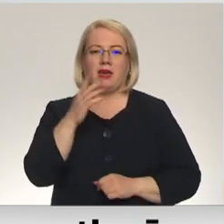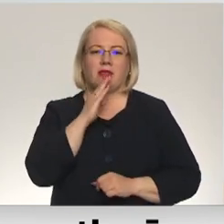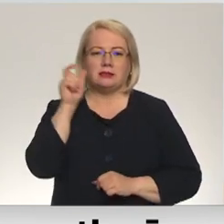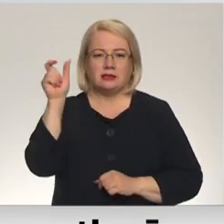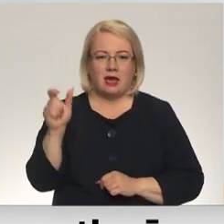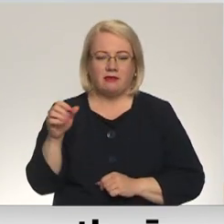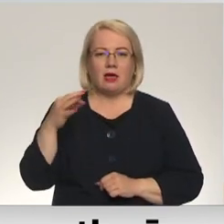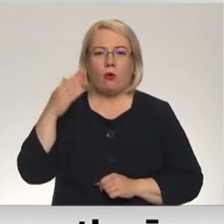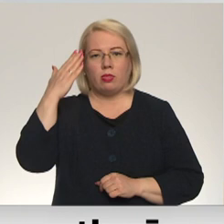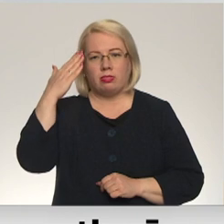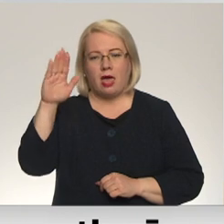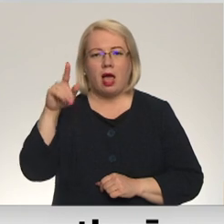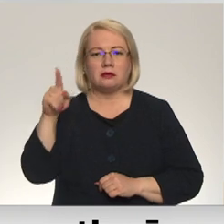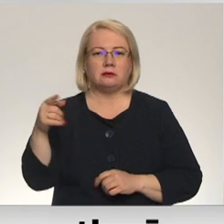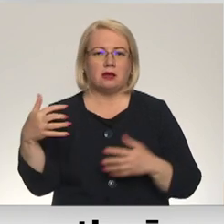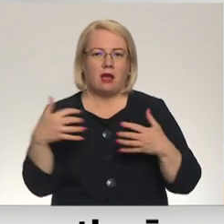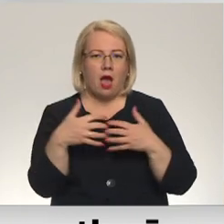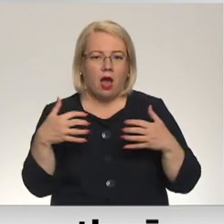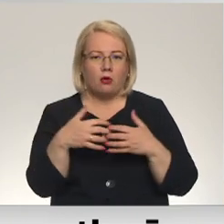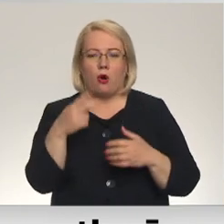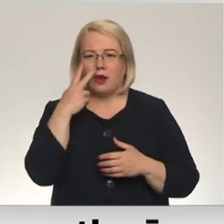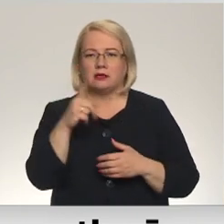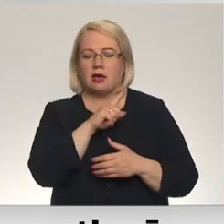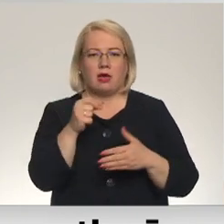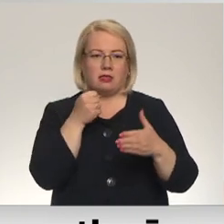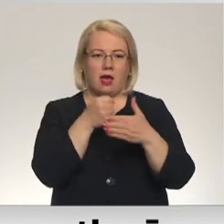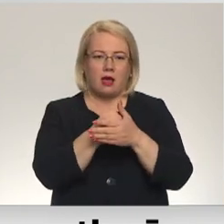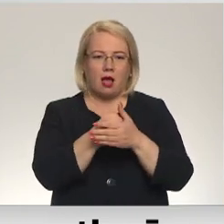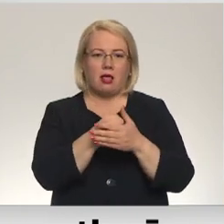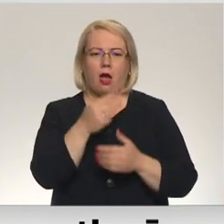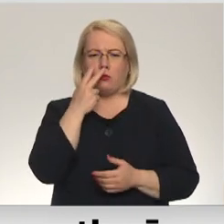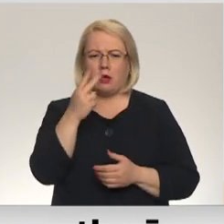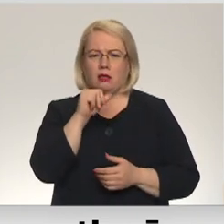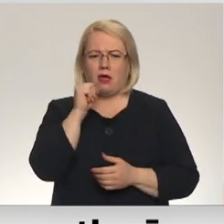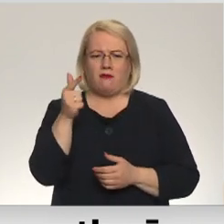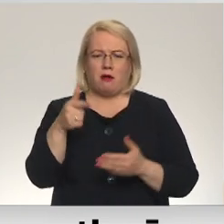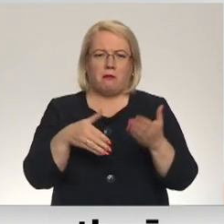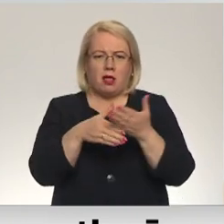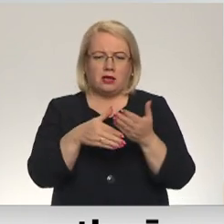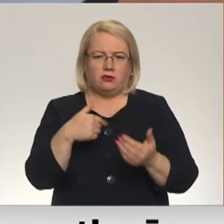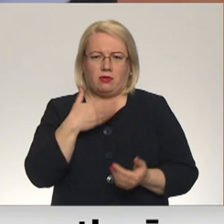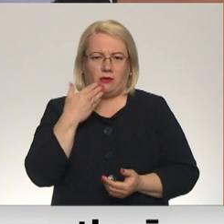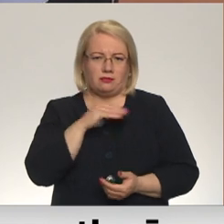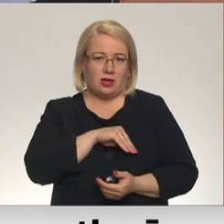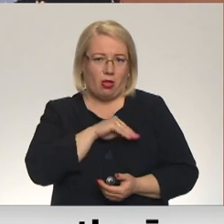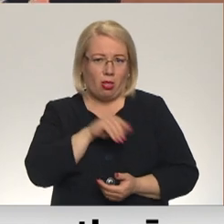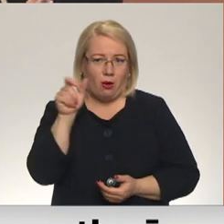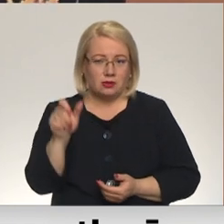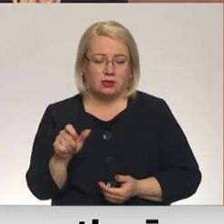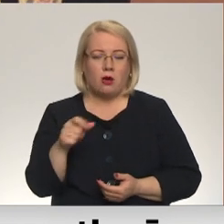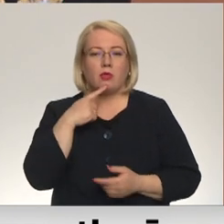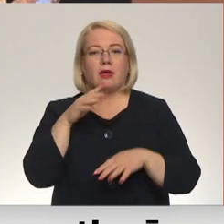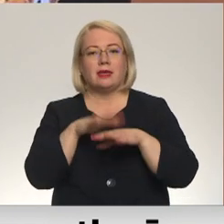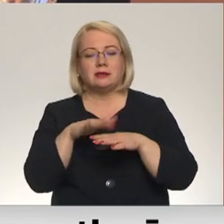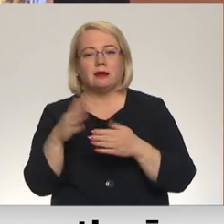un viņa netiek galā ar to, un es redzu, ka no es viņa arī nevaru palīdzēt, jātiksim, no es neesmu psihološi, nekas. Pašvaldībā norāda, ka tirdziņā